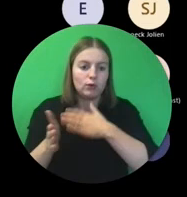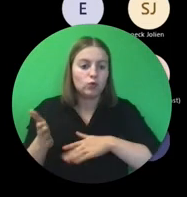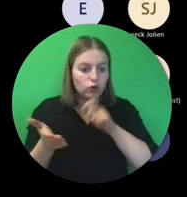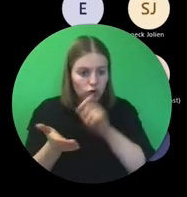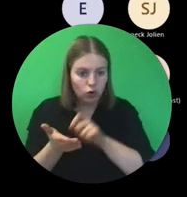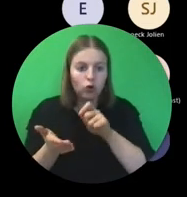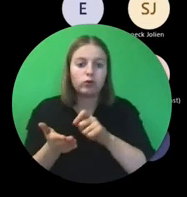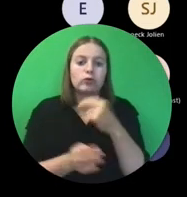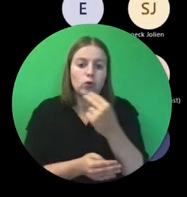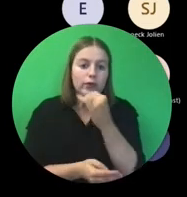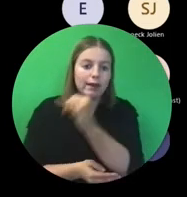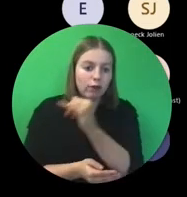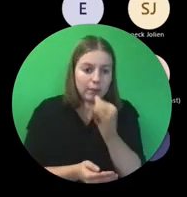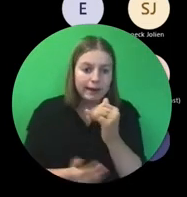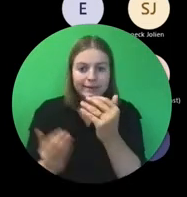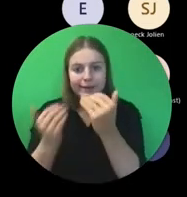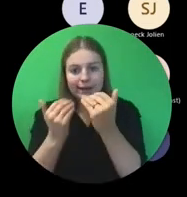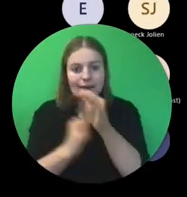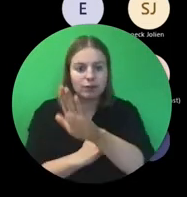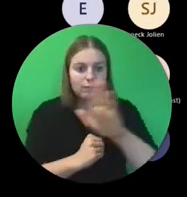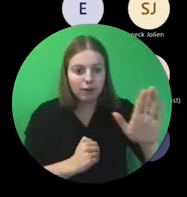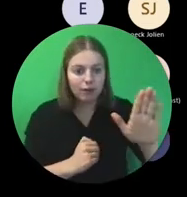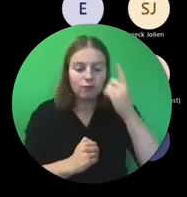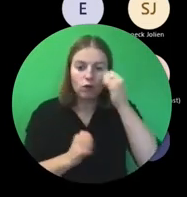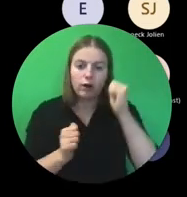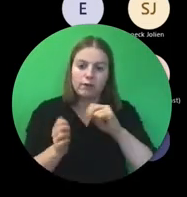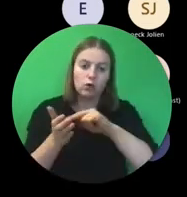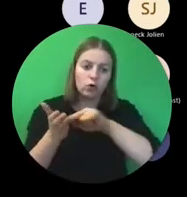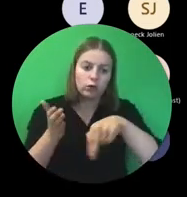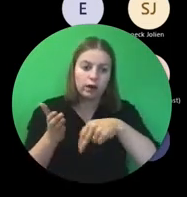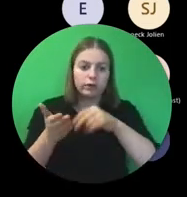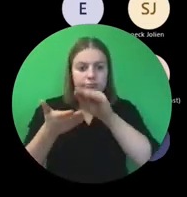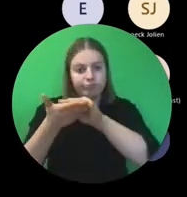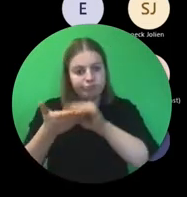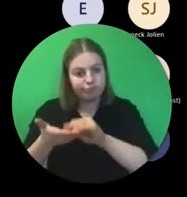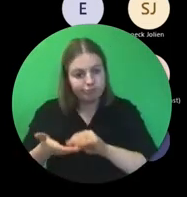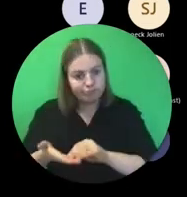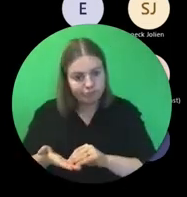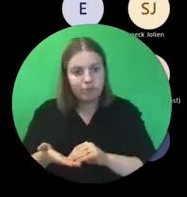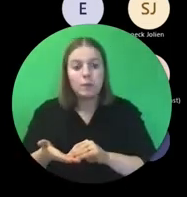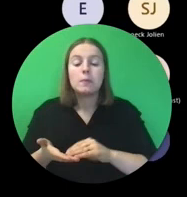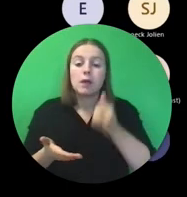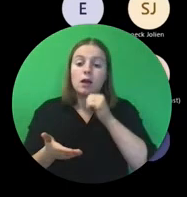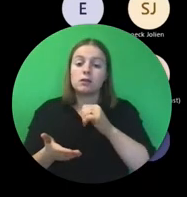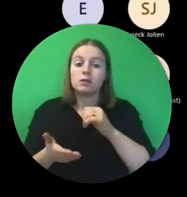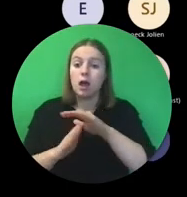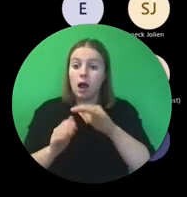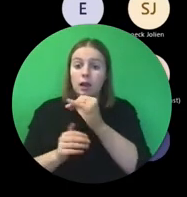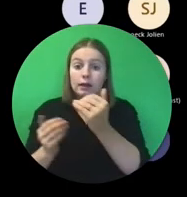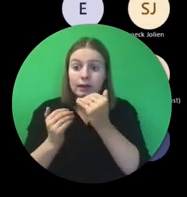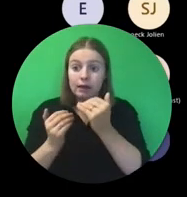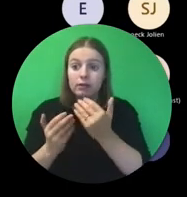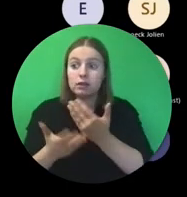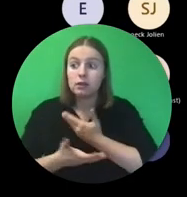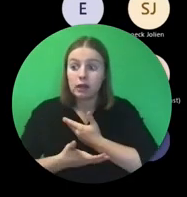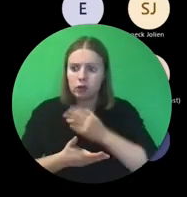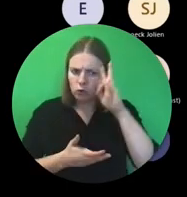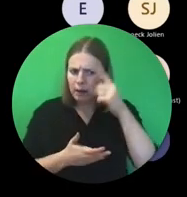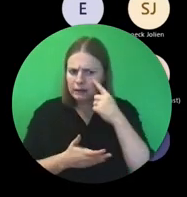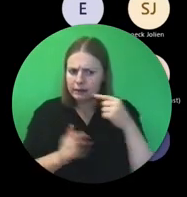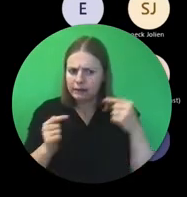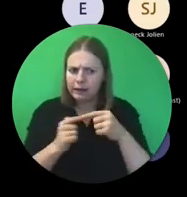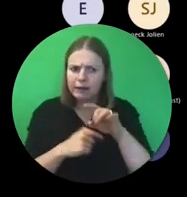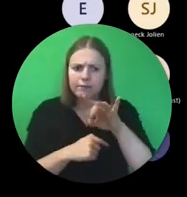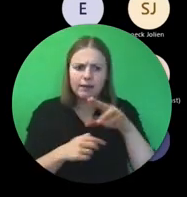gegevens nodig om dat contract te kunnen opstellen. Eens dat we die gegevens hebben, die moeten binnen zijn tegen 15